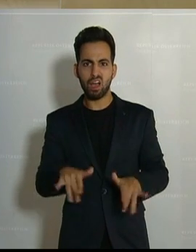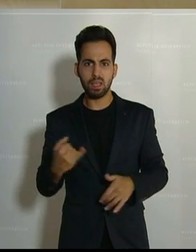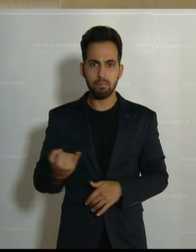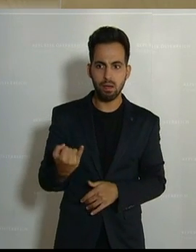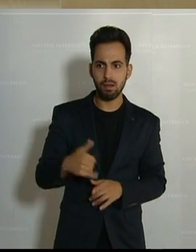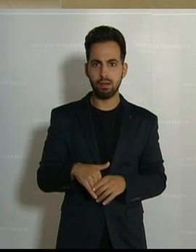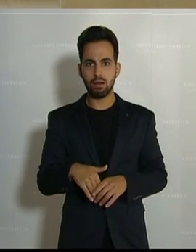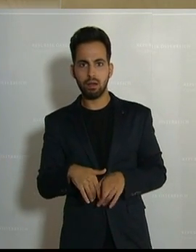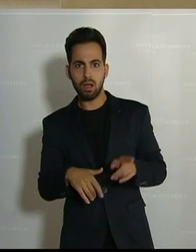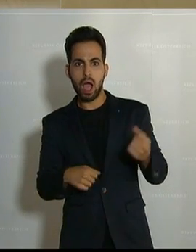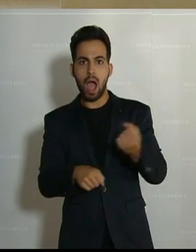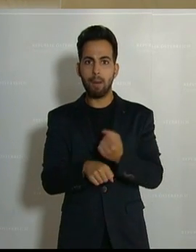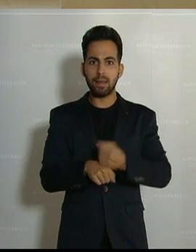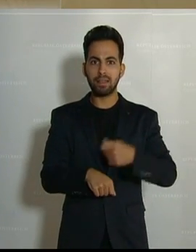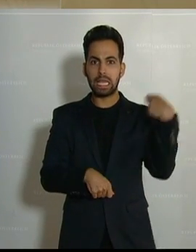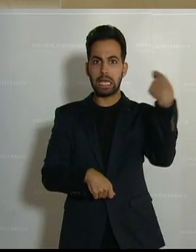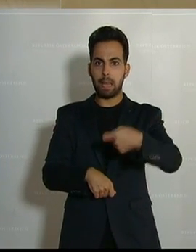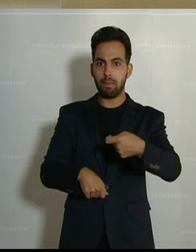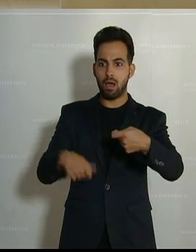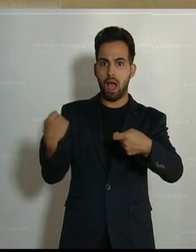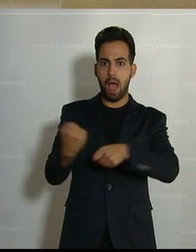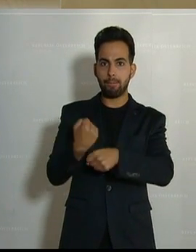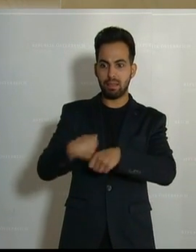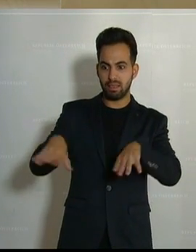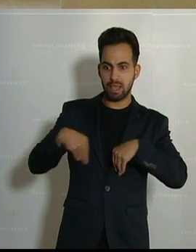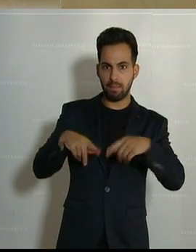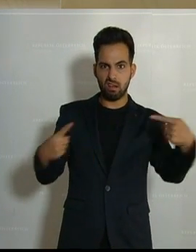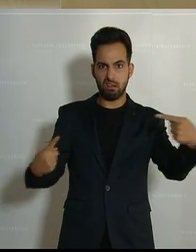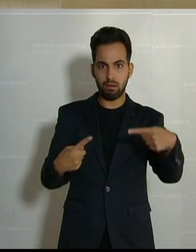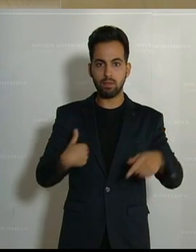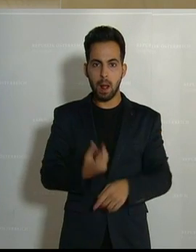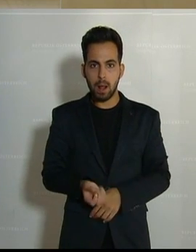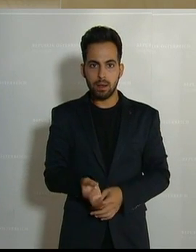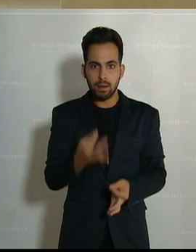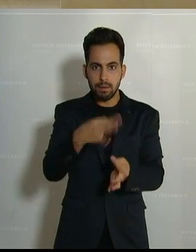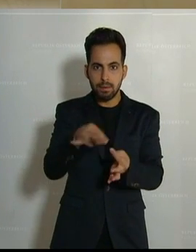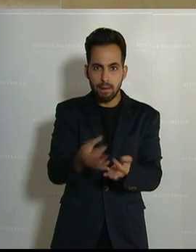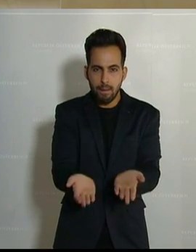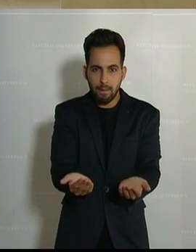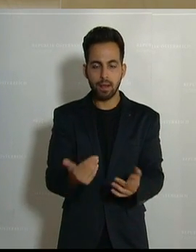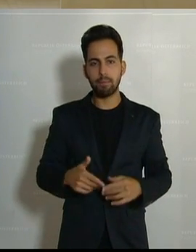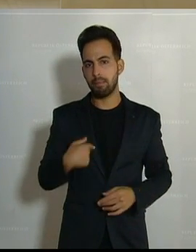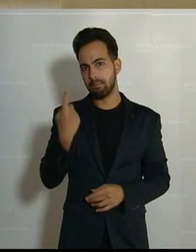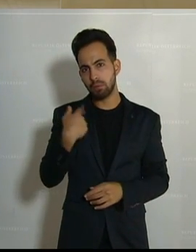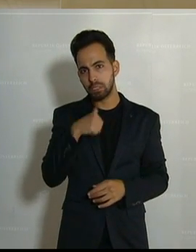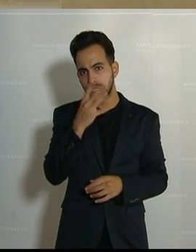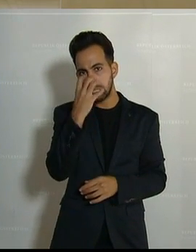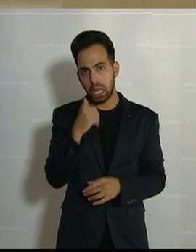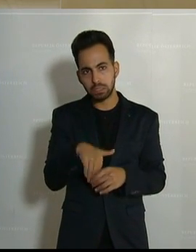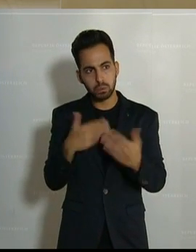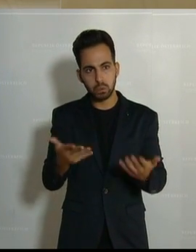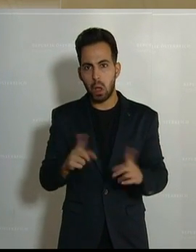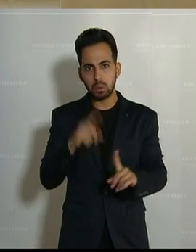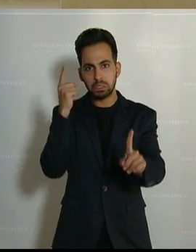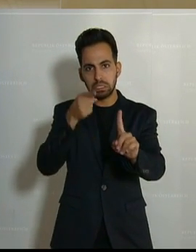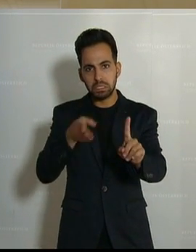zwischen Arbeitgeberinnen und Arbeitnehmer hineinzubringen, ist unseriös aus meiner Sicht und auch nicht allzu